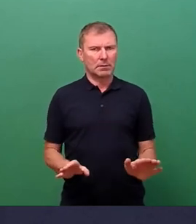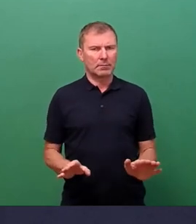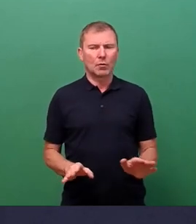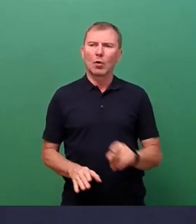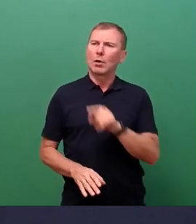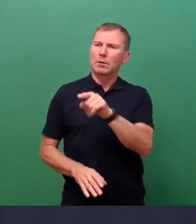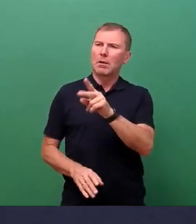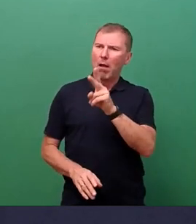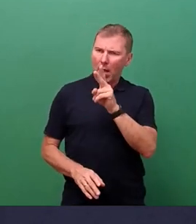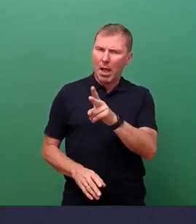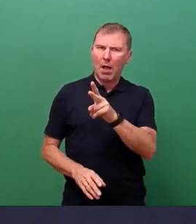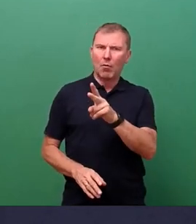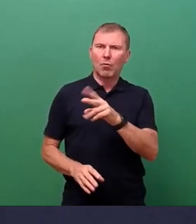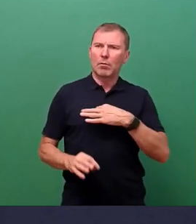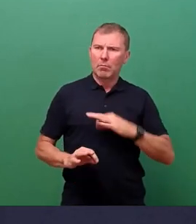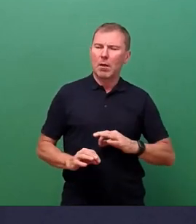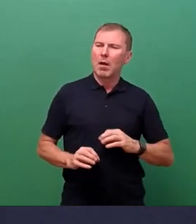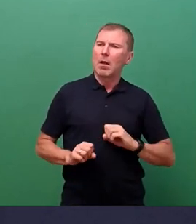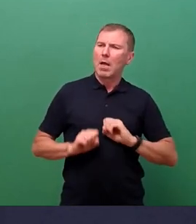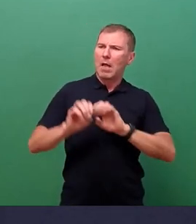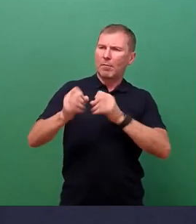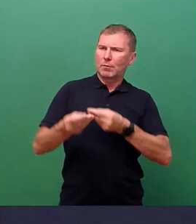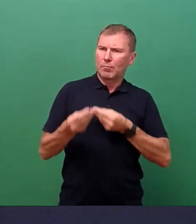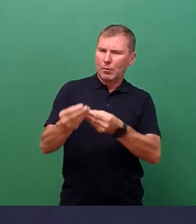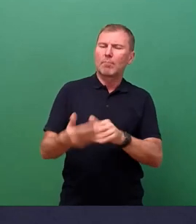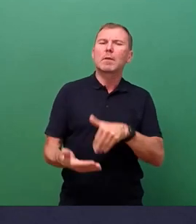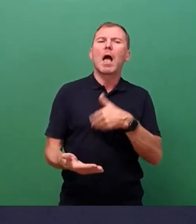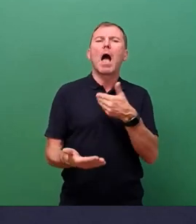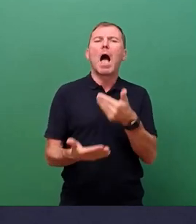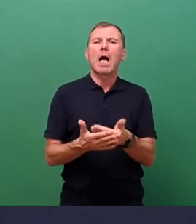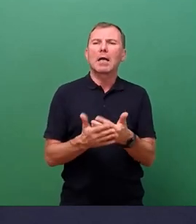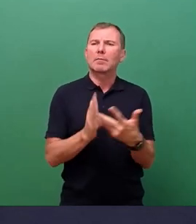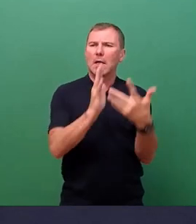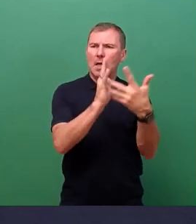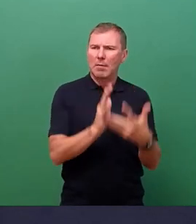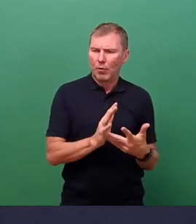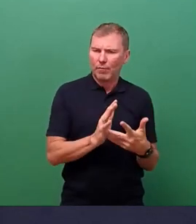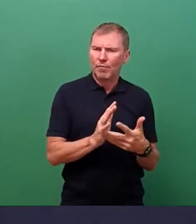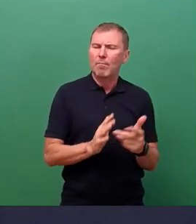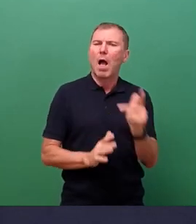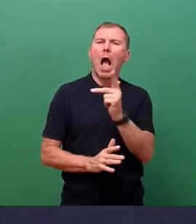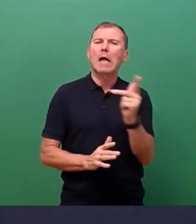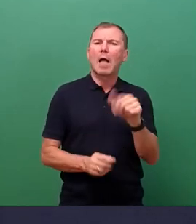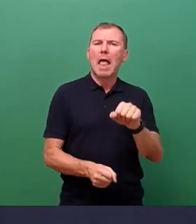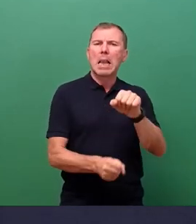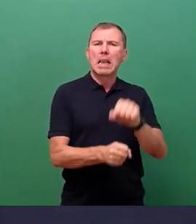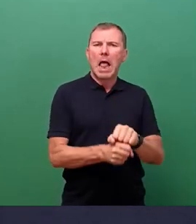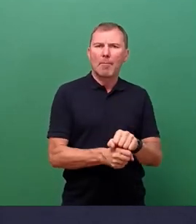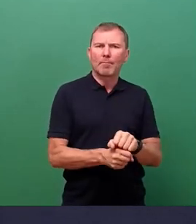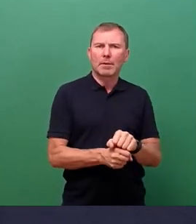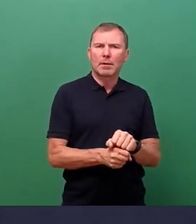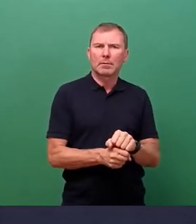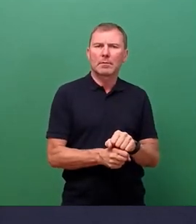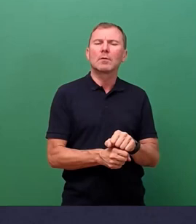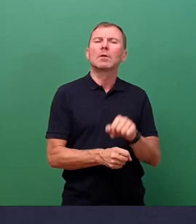übermittelt bekommen, die Ergebnisse der kartellrechtlichen Prüfung des Kartellamtes, die sehr wohl sich